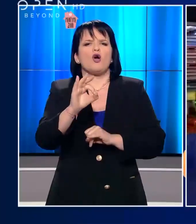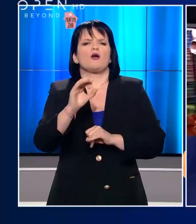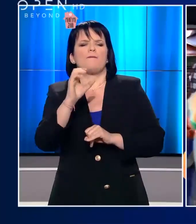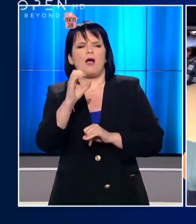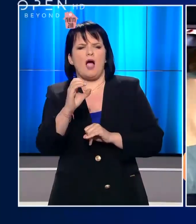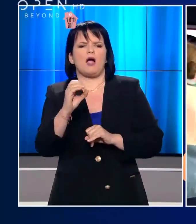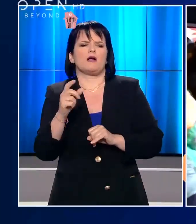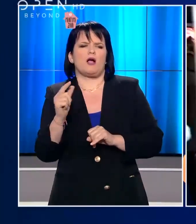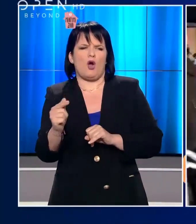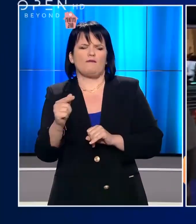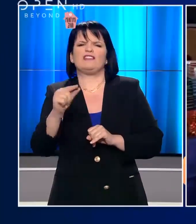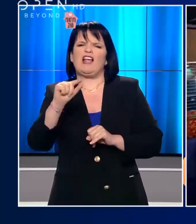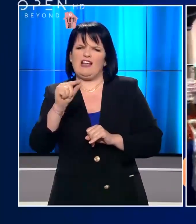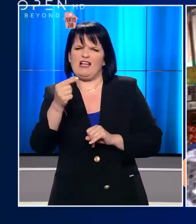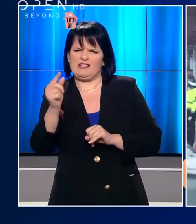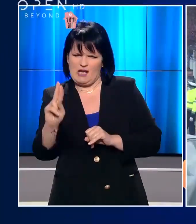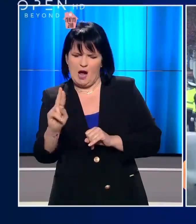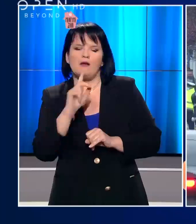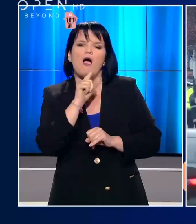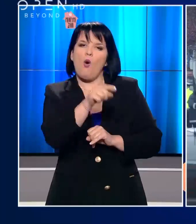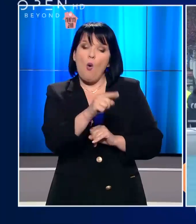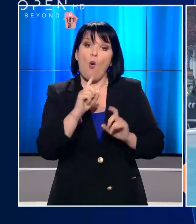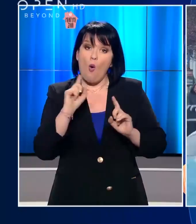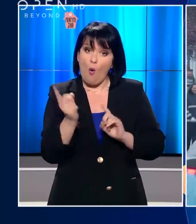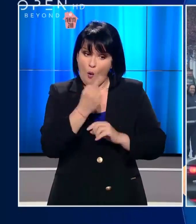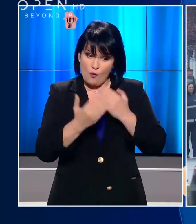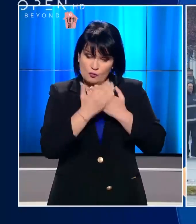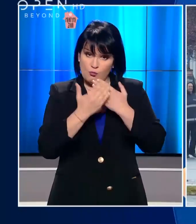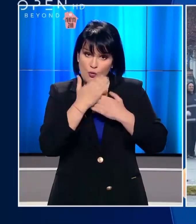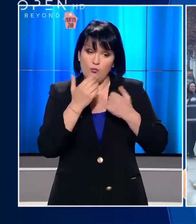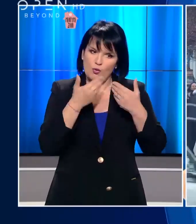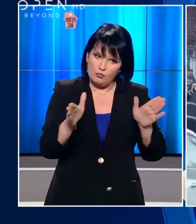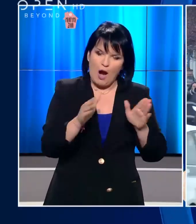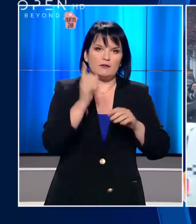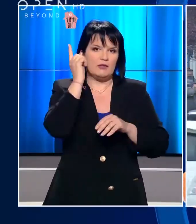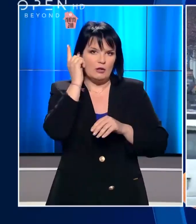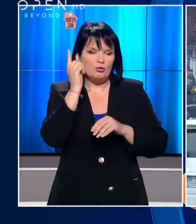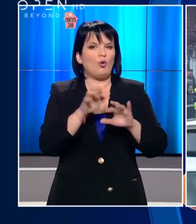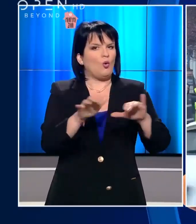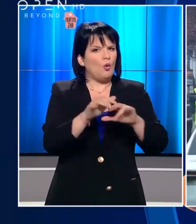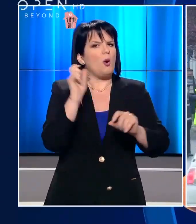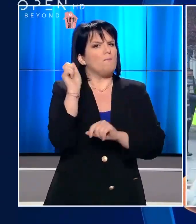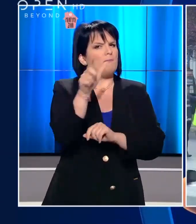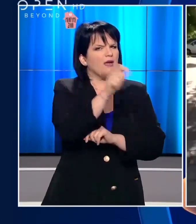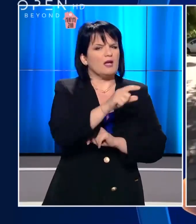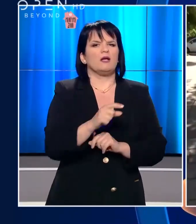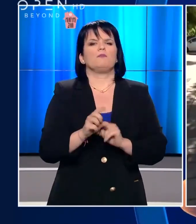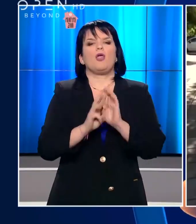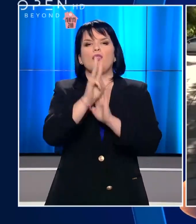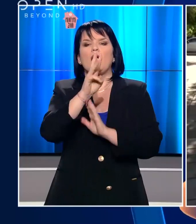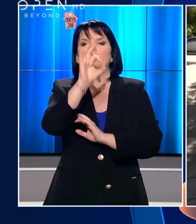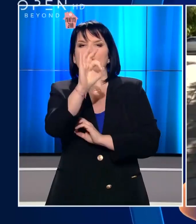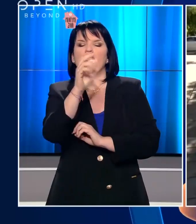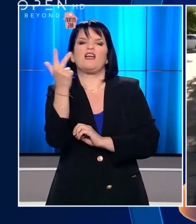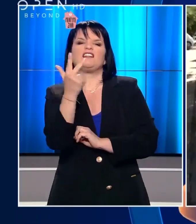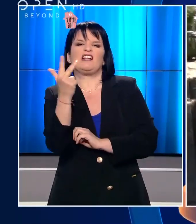.gr που άνοιξε το πρωί. Για όσους έχουν εύκολη πρόσβαση στο κινητό τους, θα στέλνουν μήνυμα στον αριθμό 13